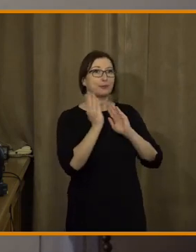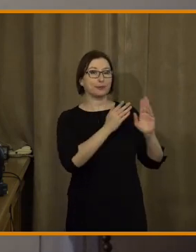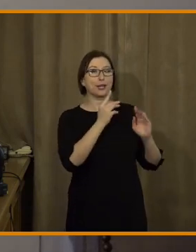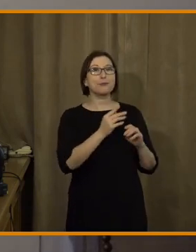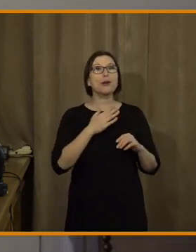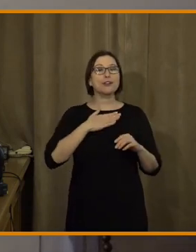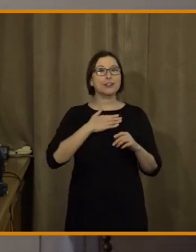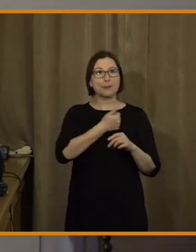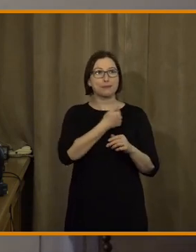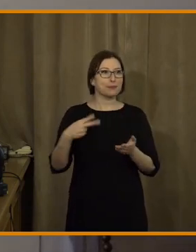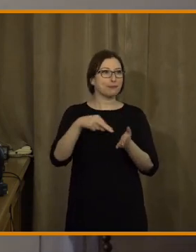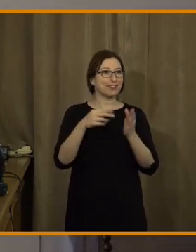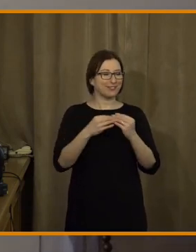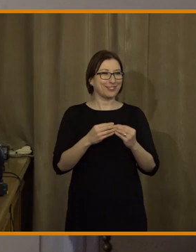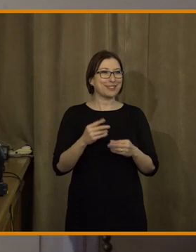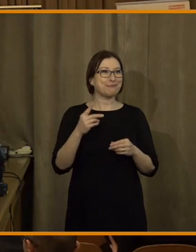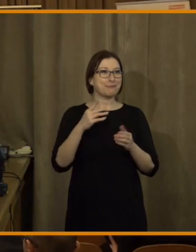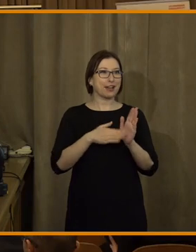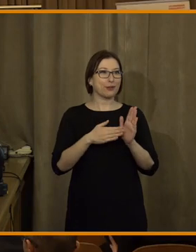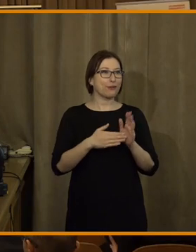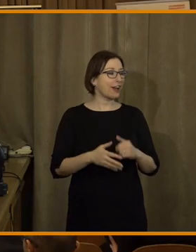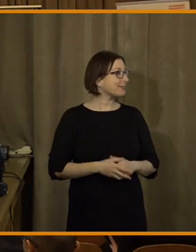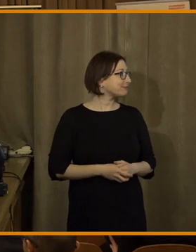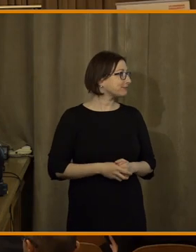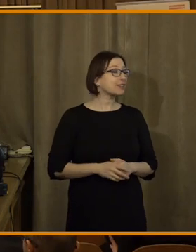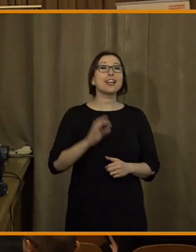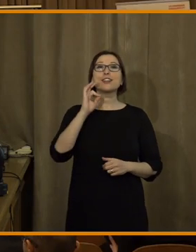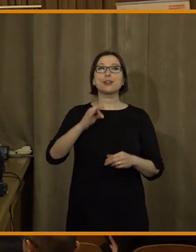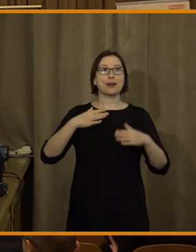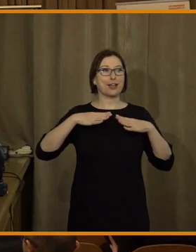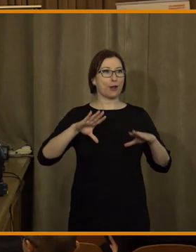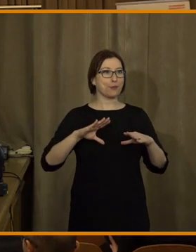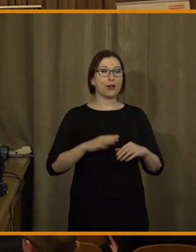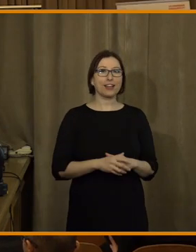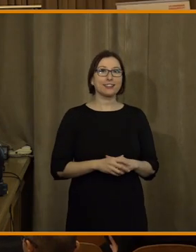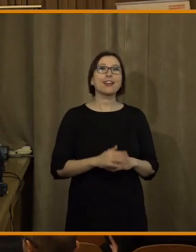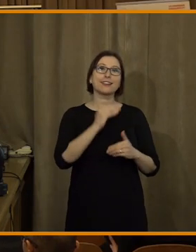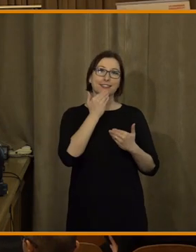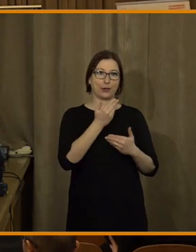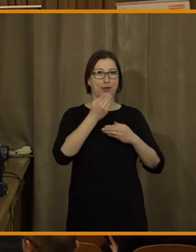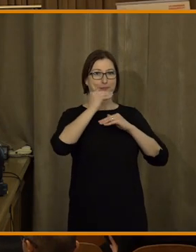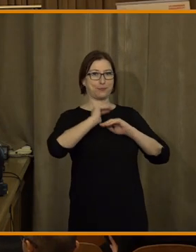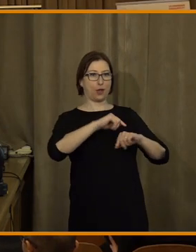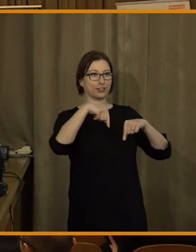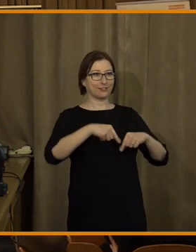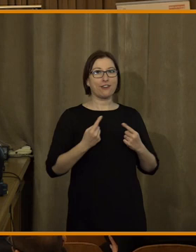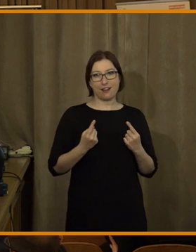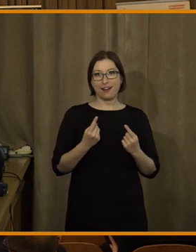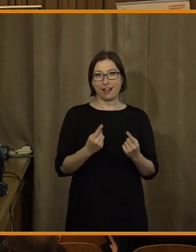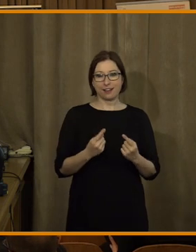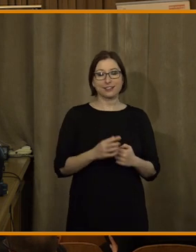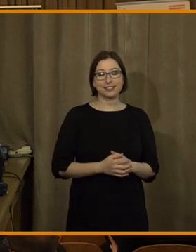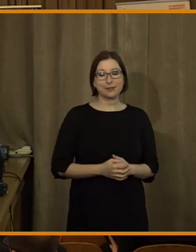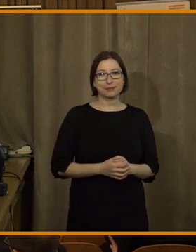naší první řečnici, paní Markové. Dobré dopoledne, já moc krát děkuju za pozvání na tuto akci. Já